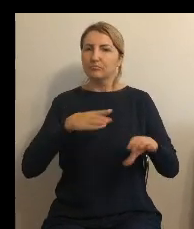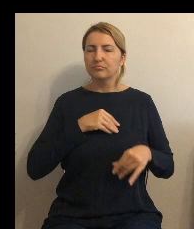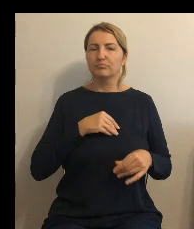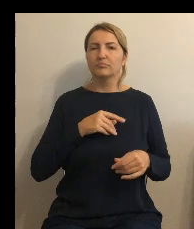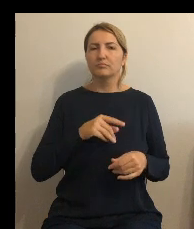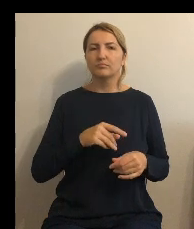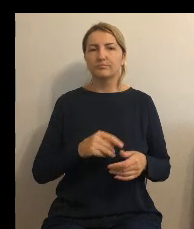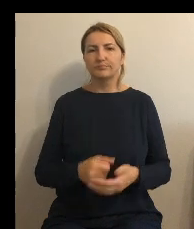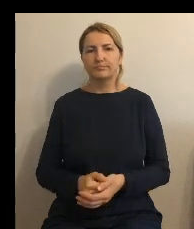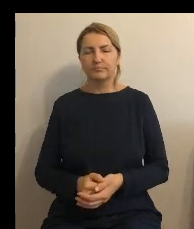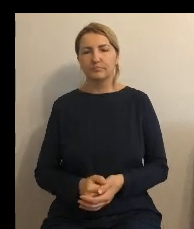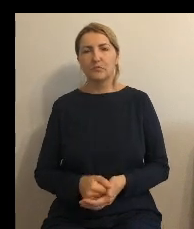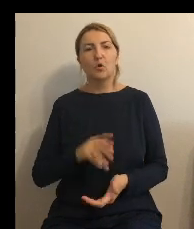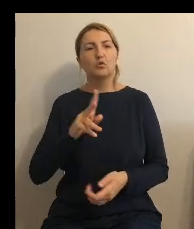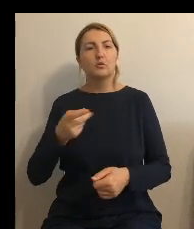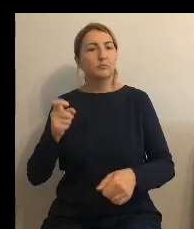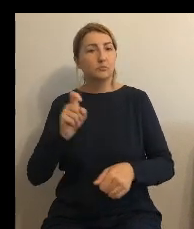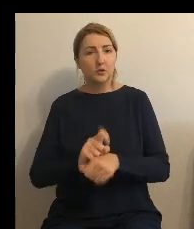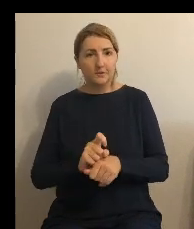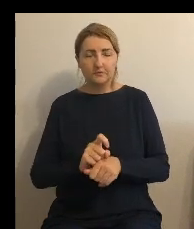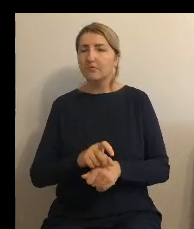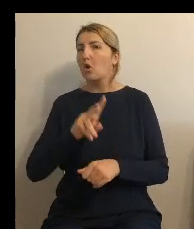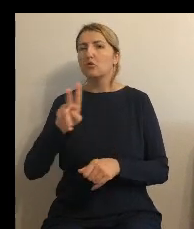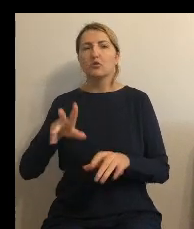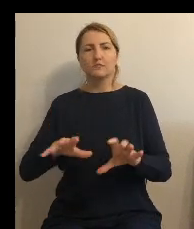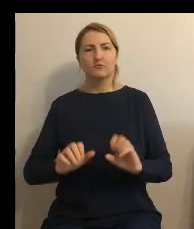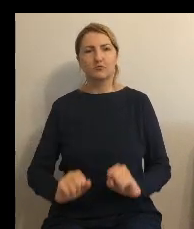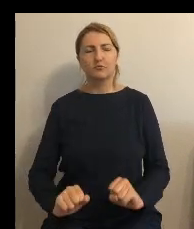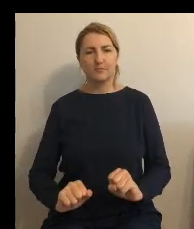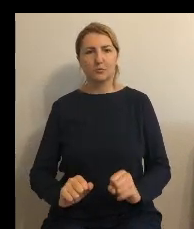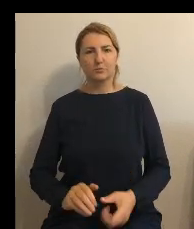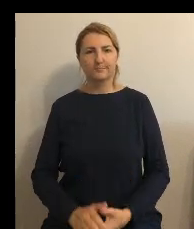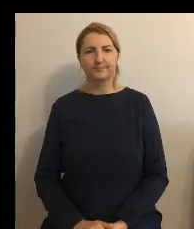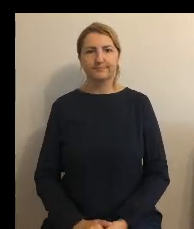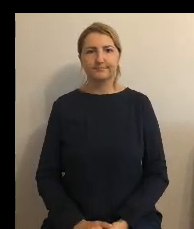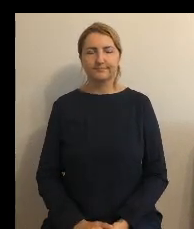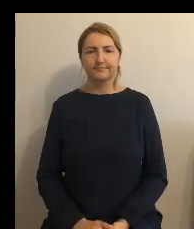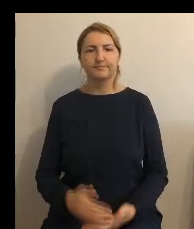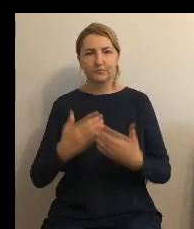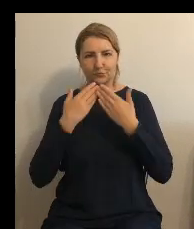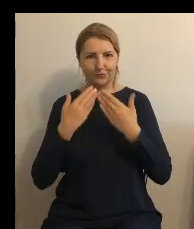kształcie kto jest przeciw kto się wstrzymał od głosu dziękuję